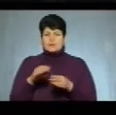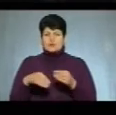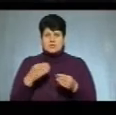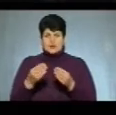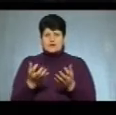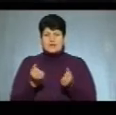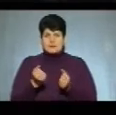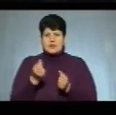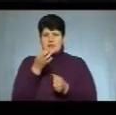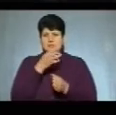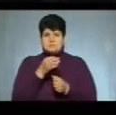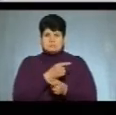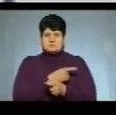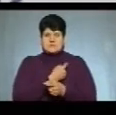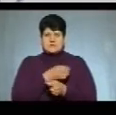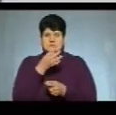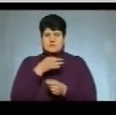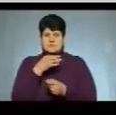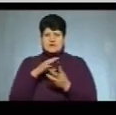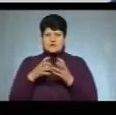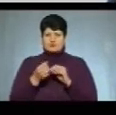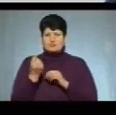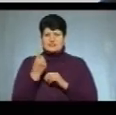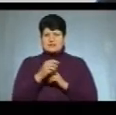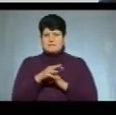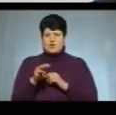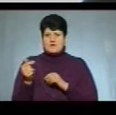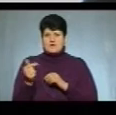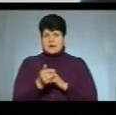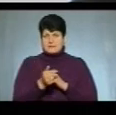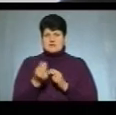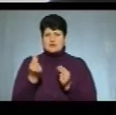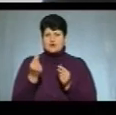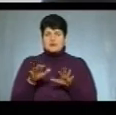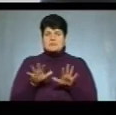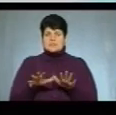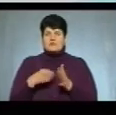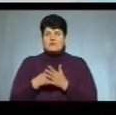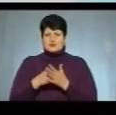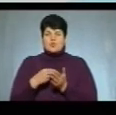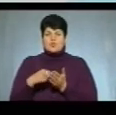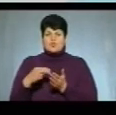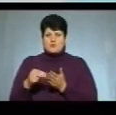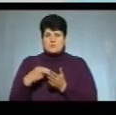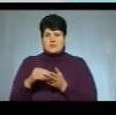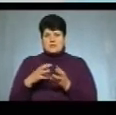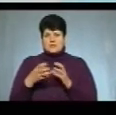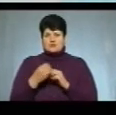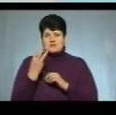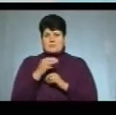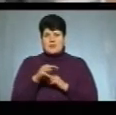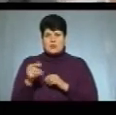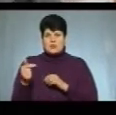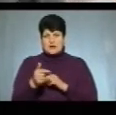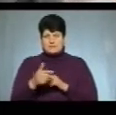медпрепаратів для лікування онкохворих на суму 11 мільйонів гривень. За кошти місцевого бюджету закупили препаратів на суму 3 мільйони